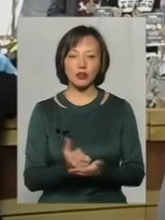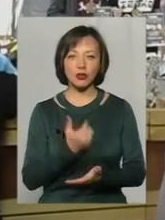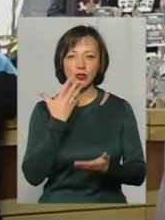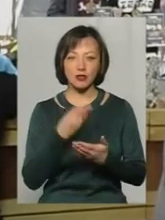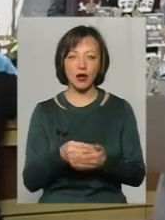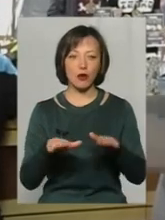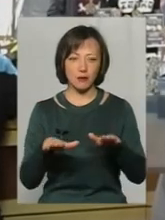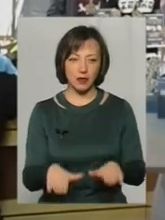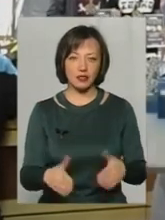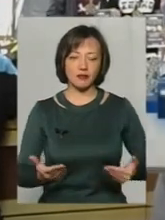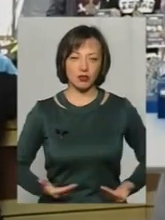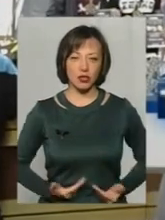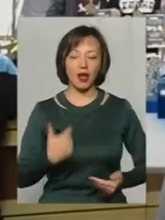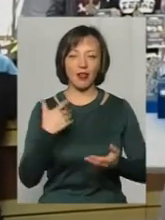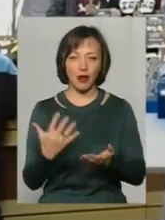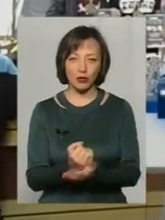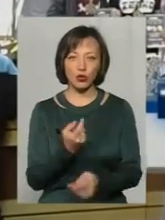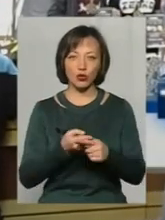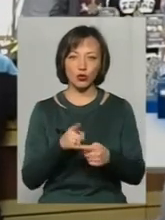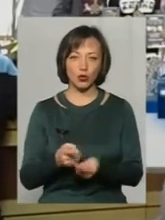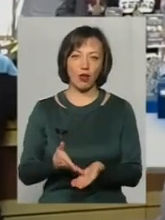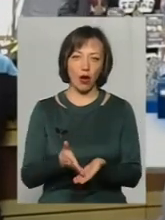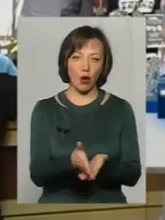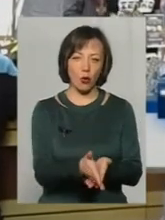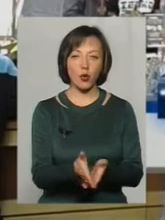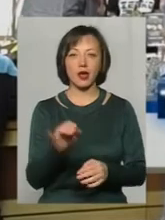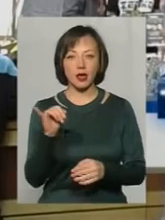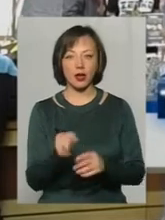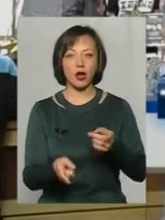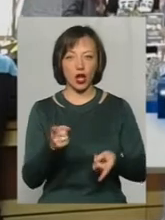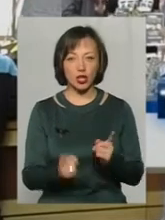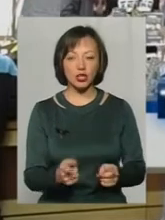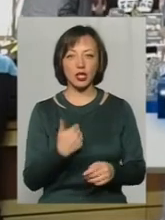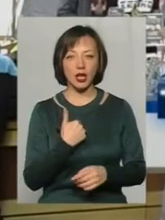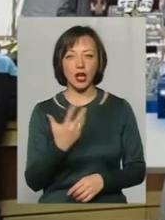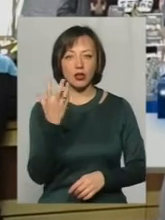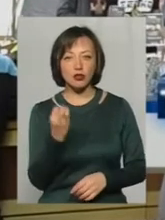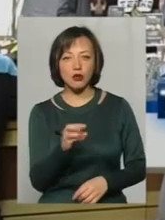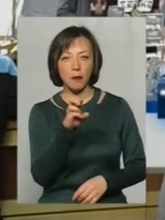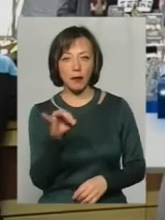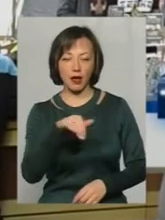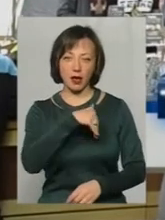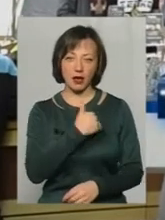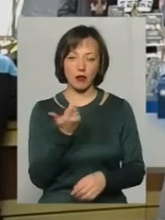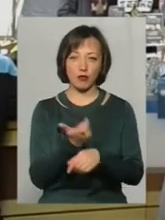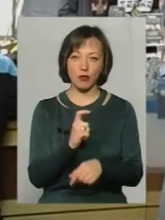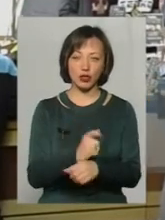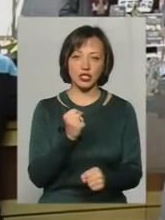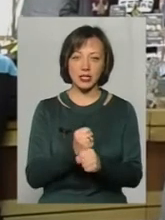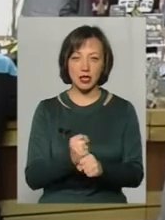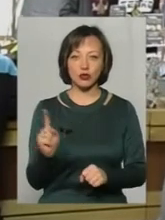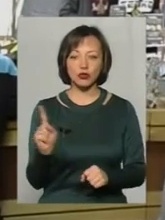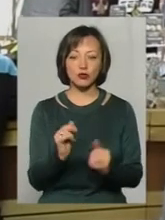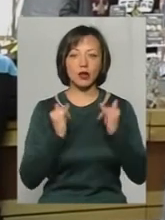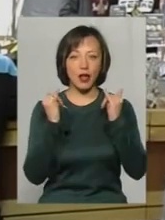знайшов ту дорогу, по яку я йду. І, звісно, я б ще хотів би більше зробити для того, щоб